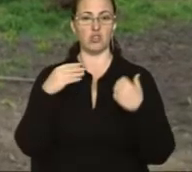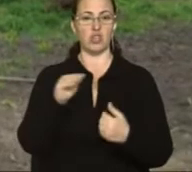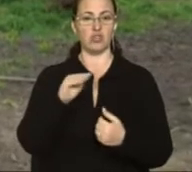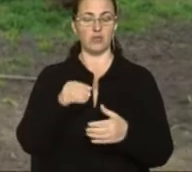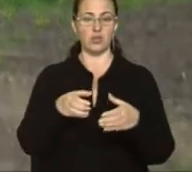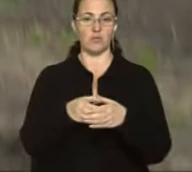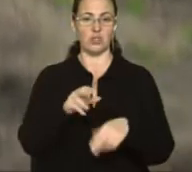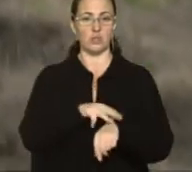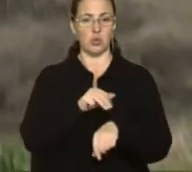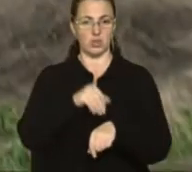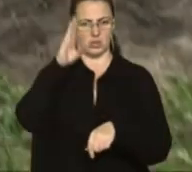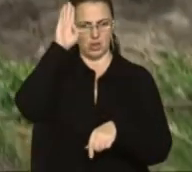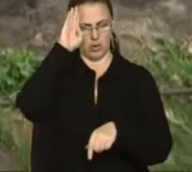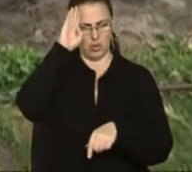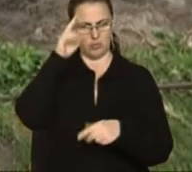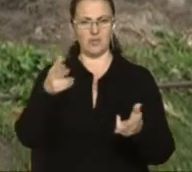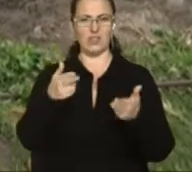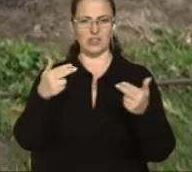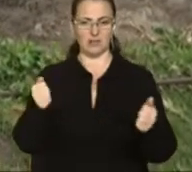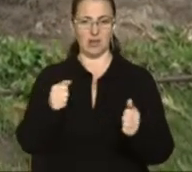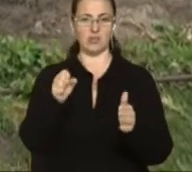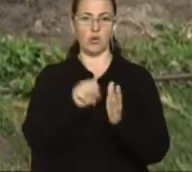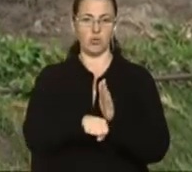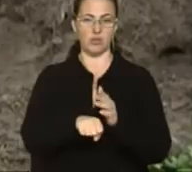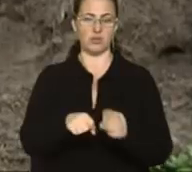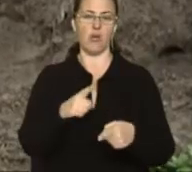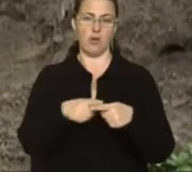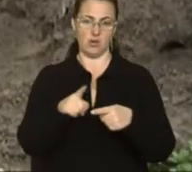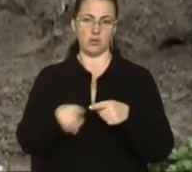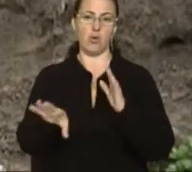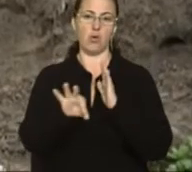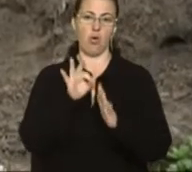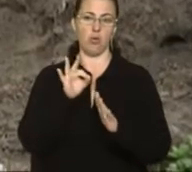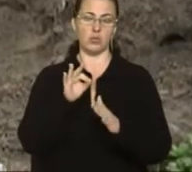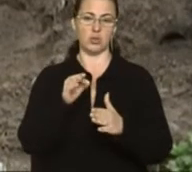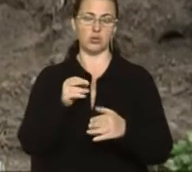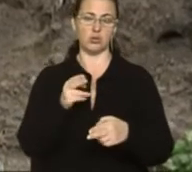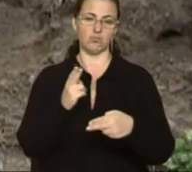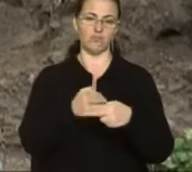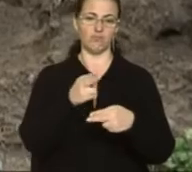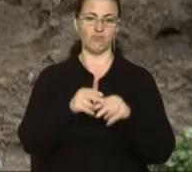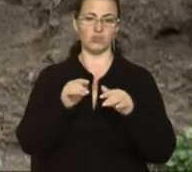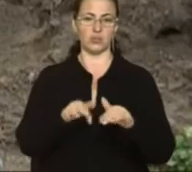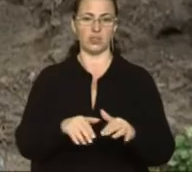відділення поліції, хлопці зізналися у вбивстві. Найближчим часом суд обере для них міру запобіжного заходу.